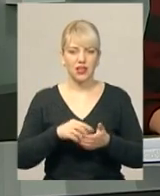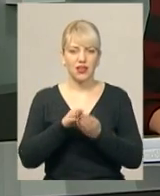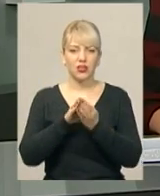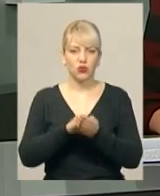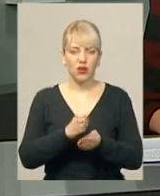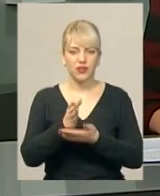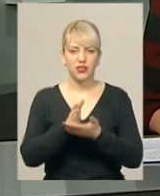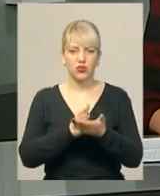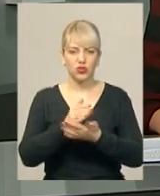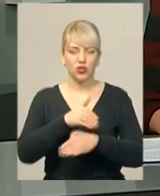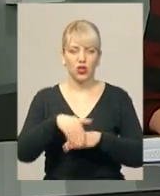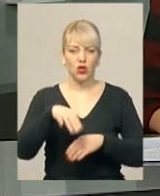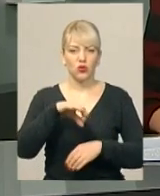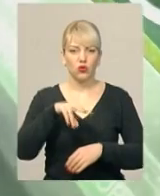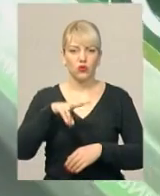Толстого, 5, дріб 1.